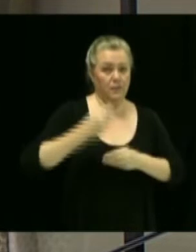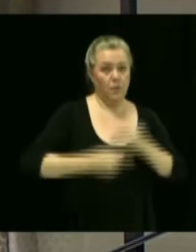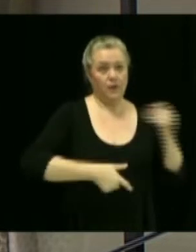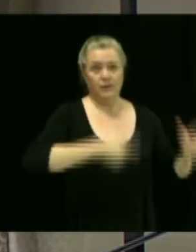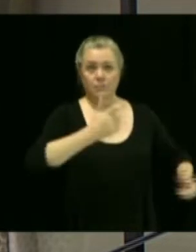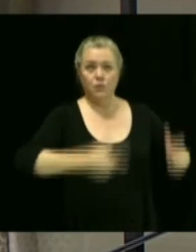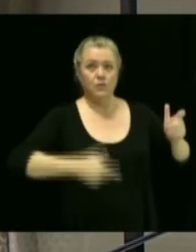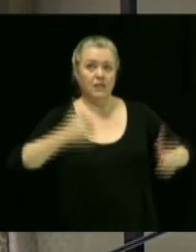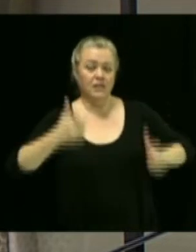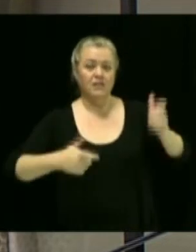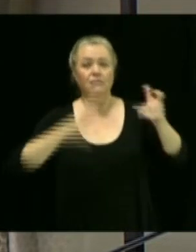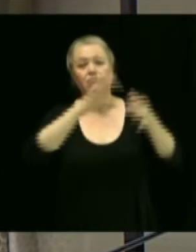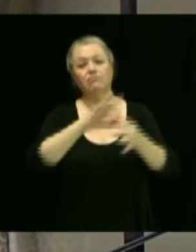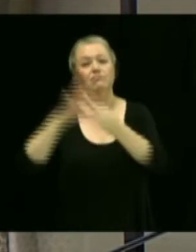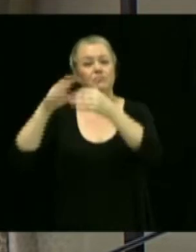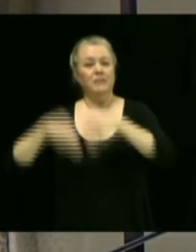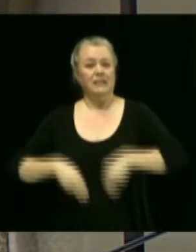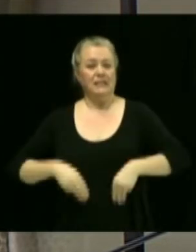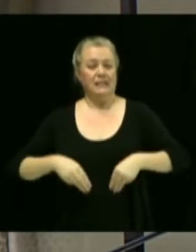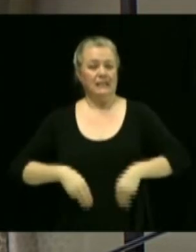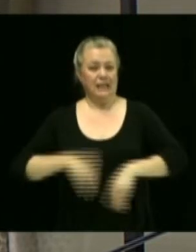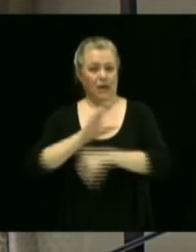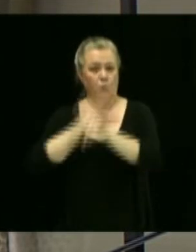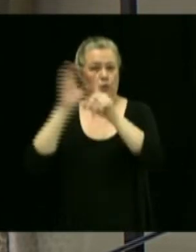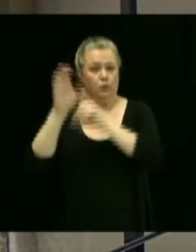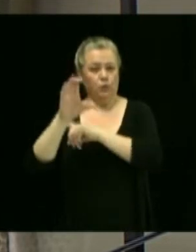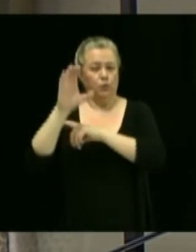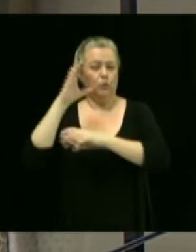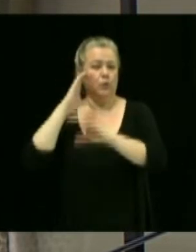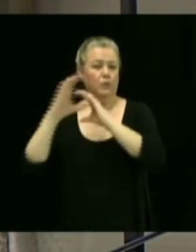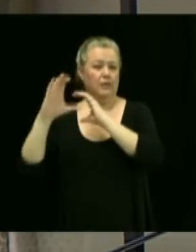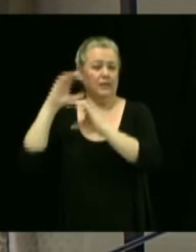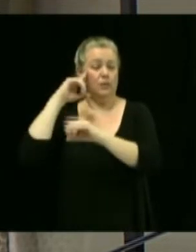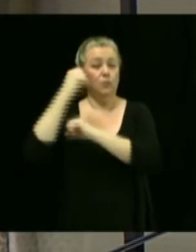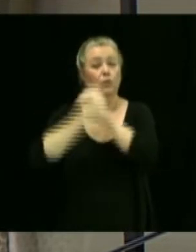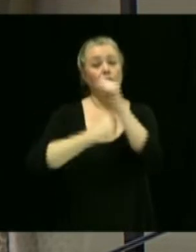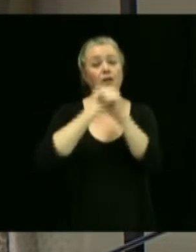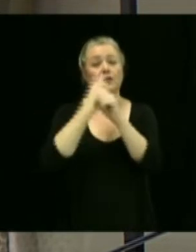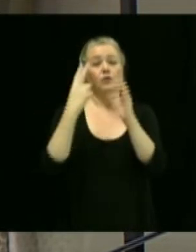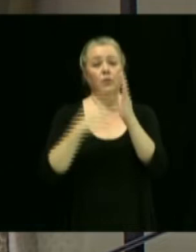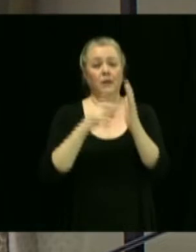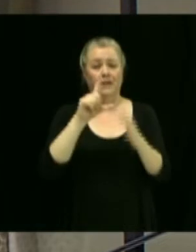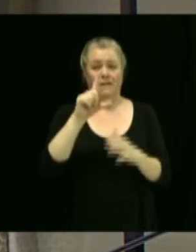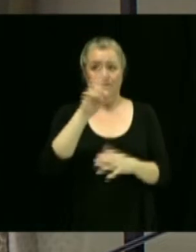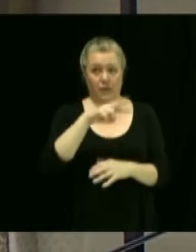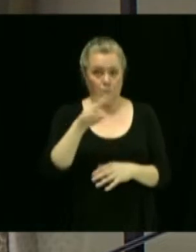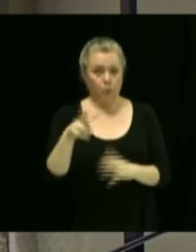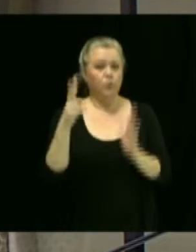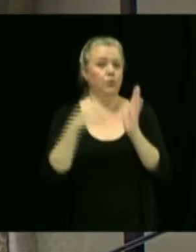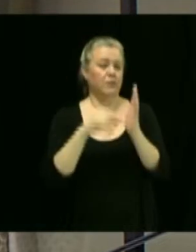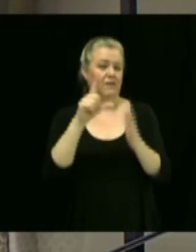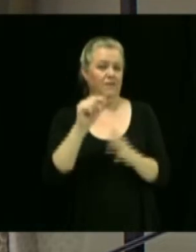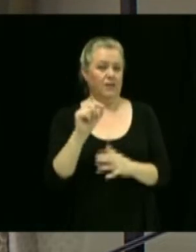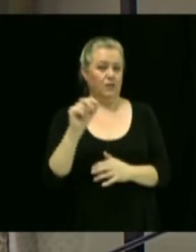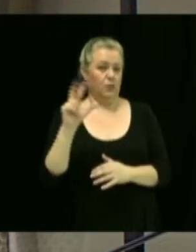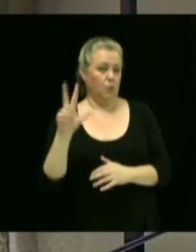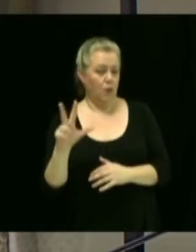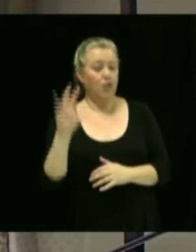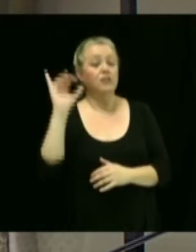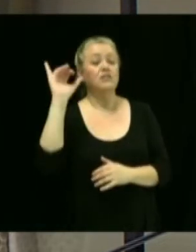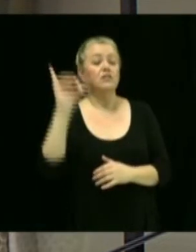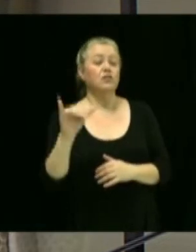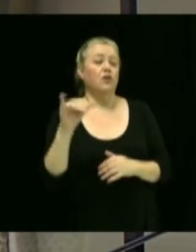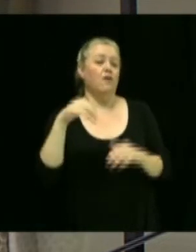pour les années 2022 et 2023. On parle ici du sous-volet 1B, restauration du patrimoine immobilier de